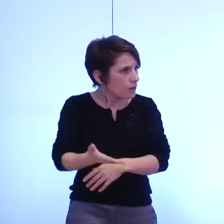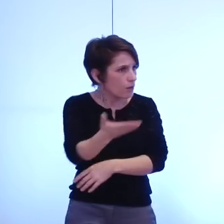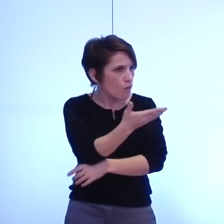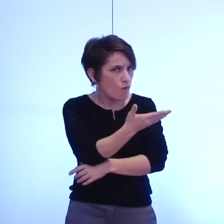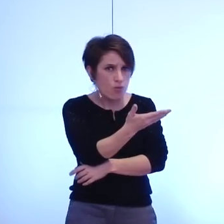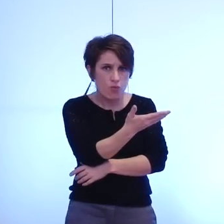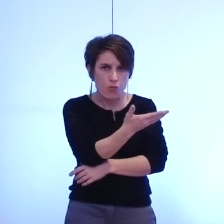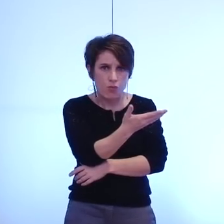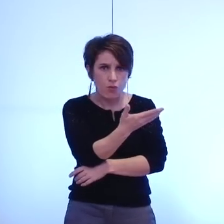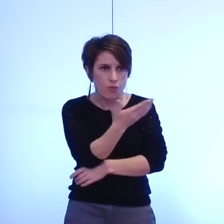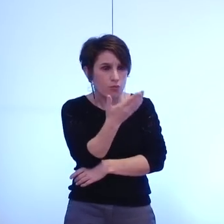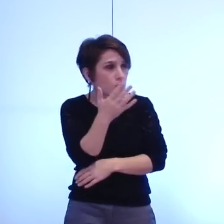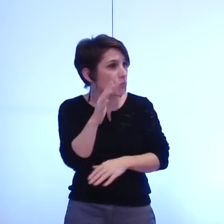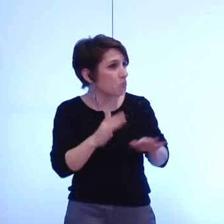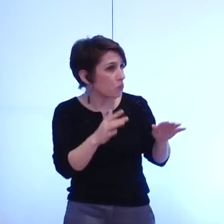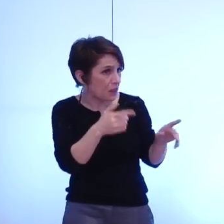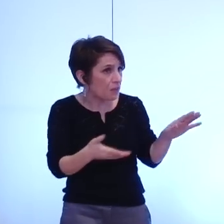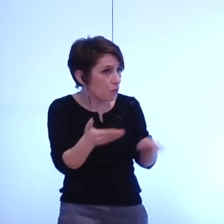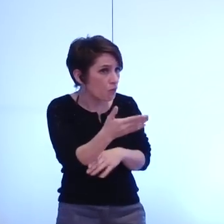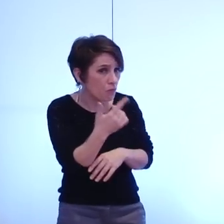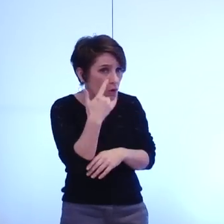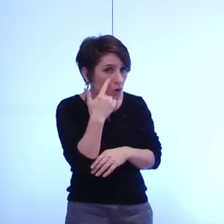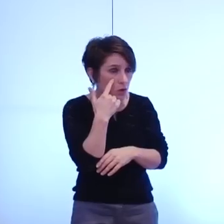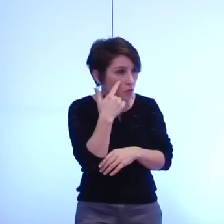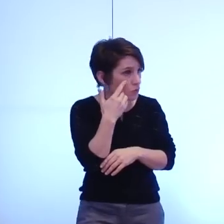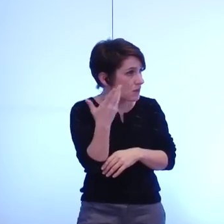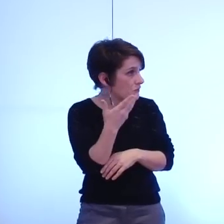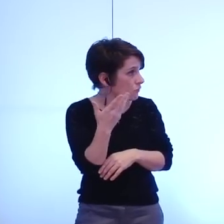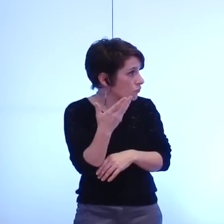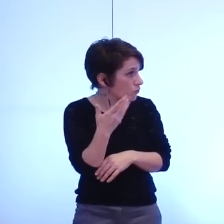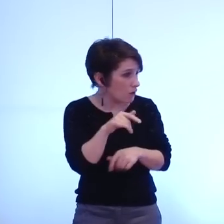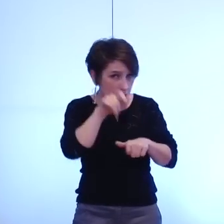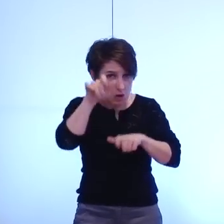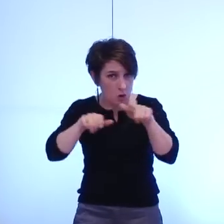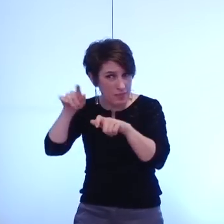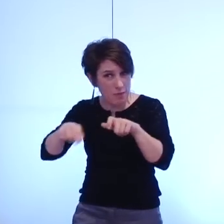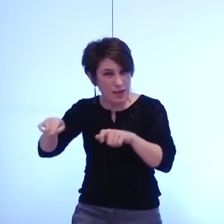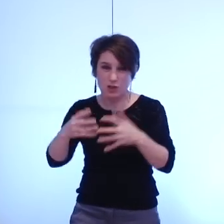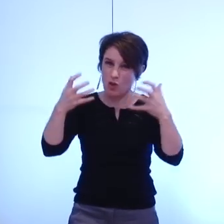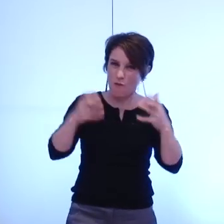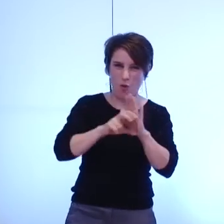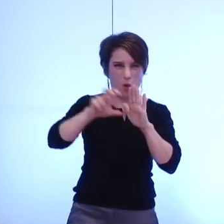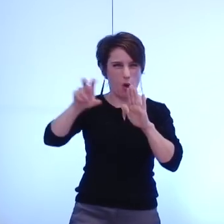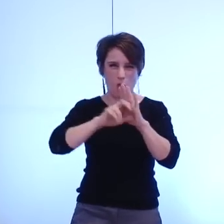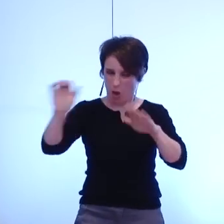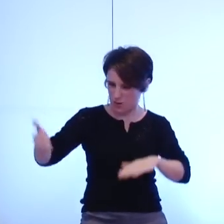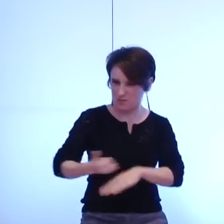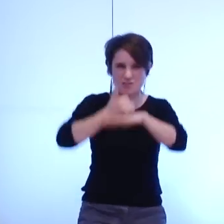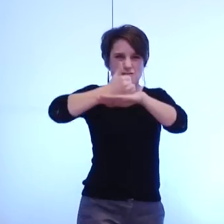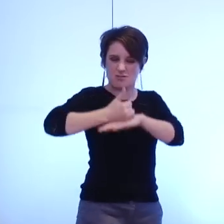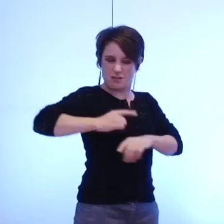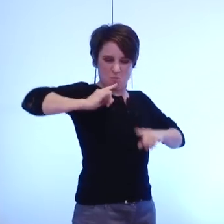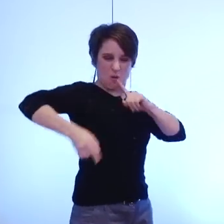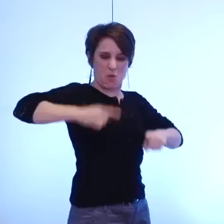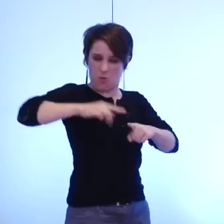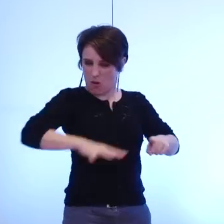de la part de quiconque ici autour de ces tables la volonté d'une hégémonie de la ville de Grenoble par rapport à